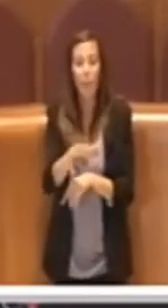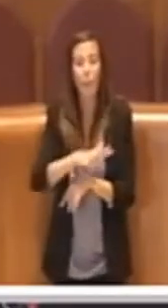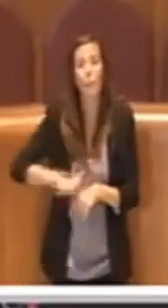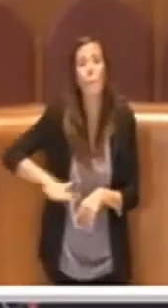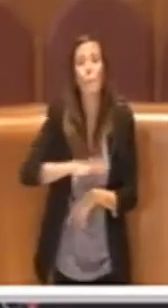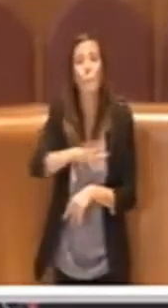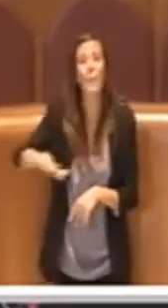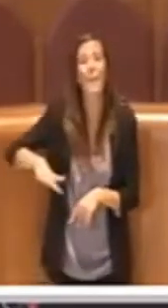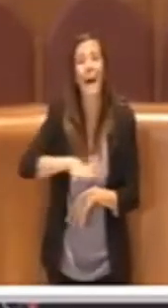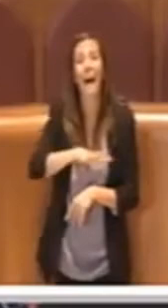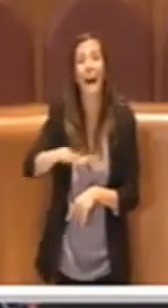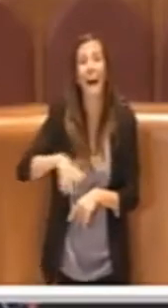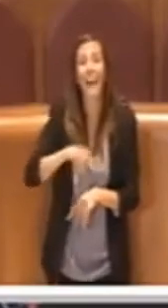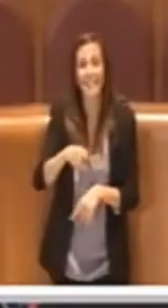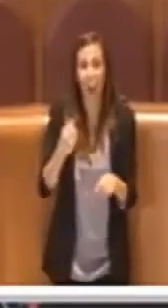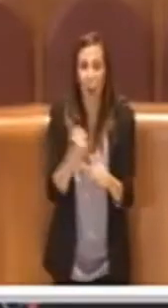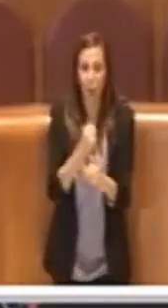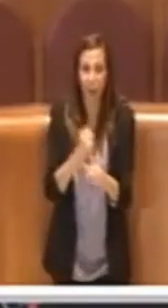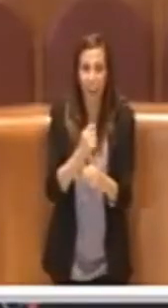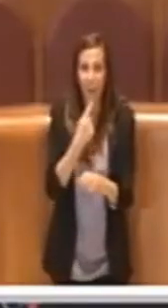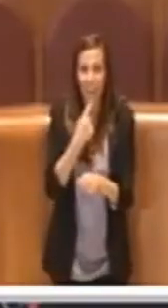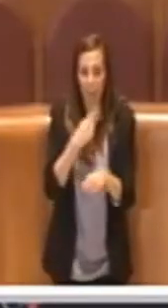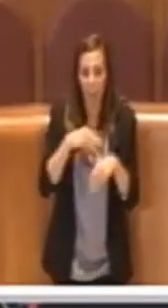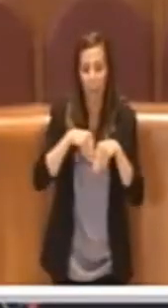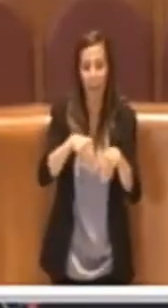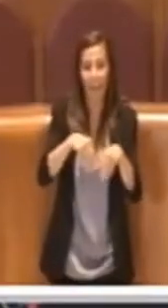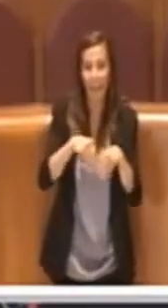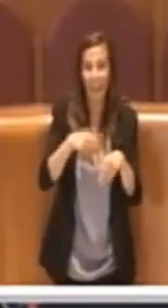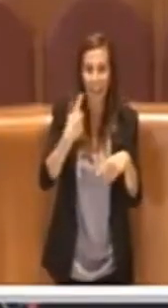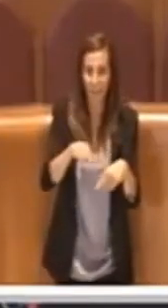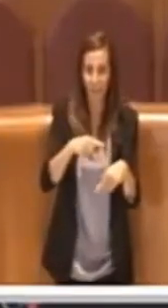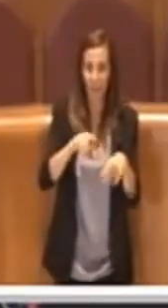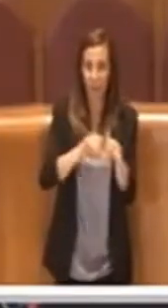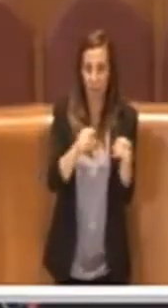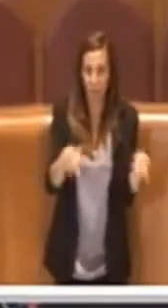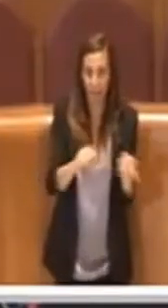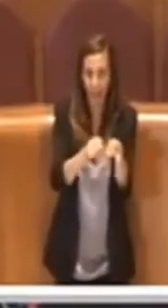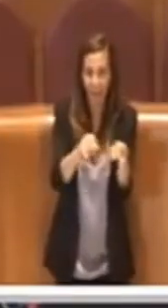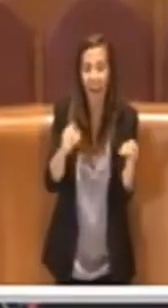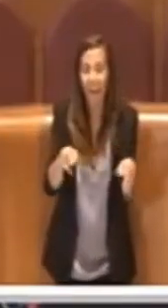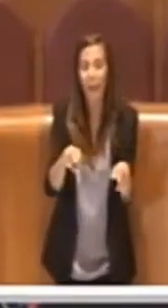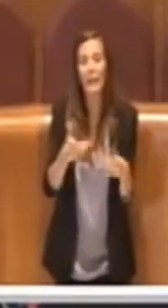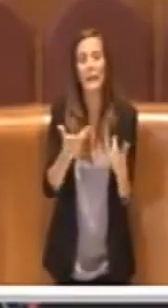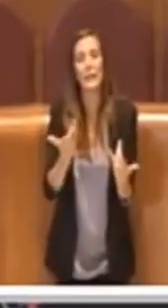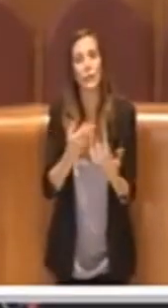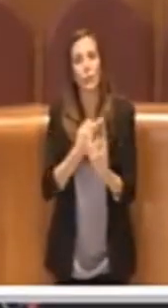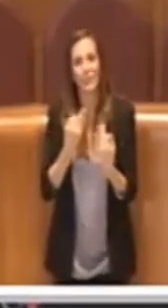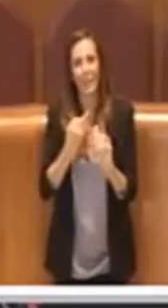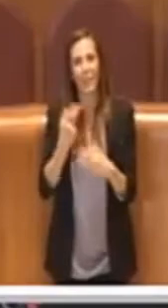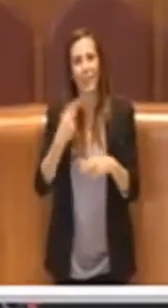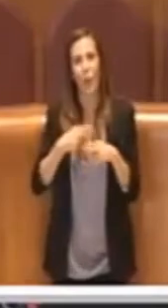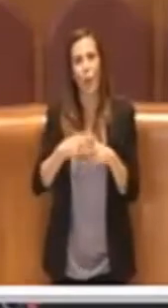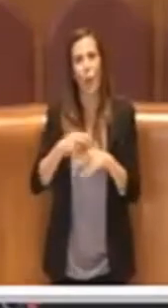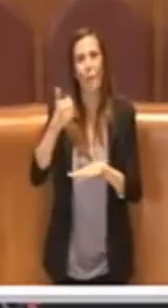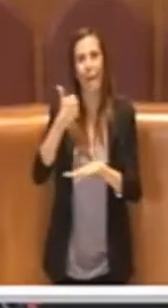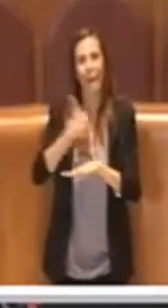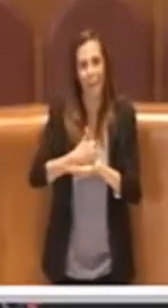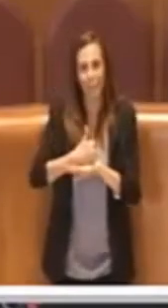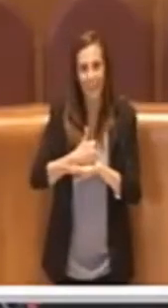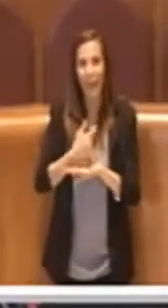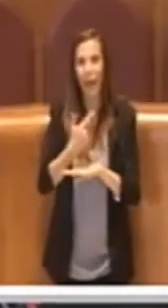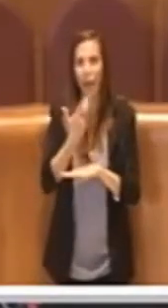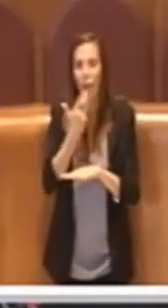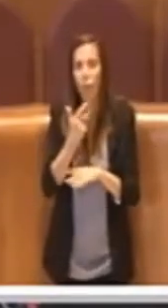o meno di quelli del bando iniziale e quindi giustamente Roma Capitale deve, che vuole preservare questa